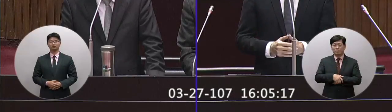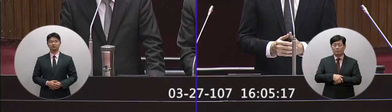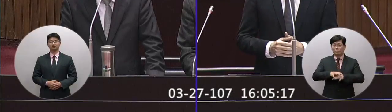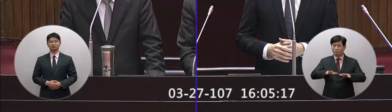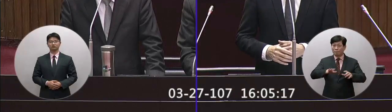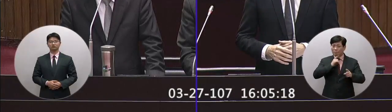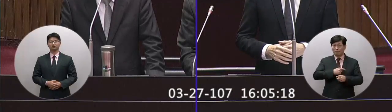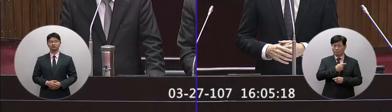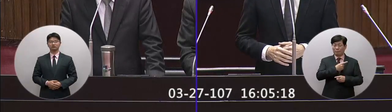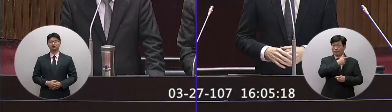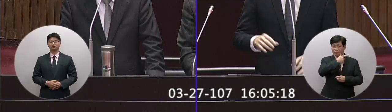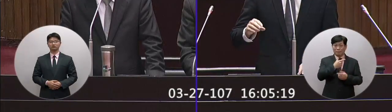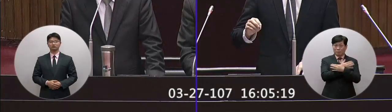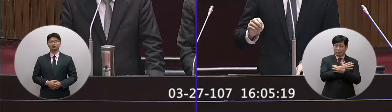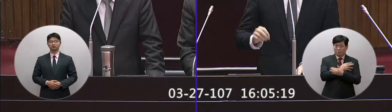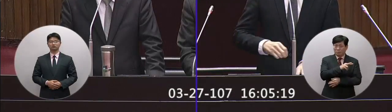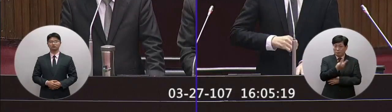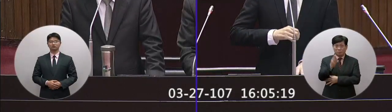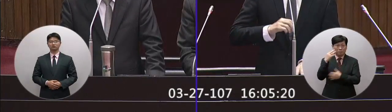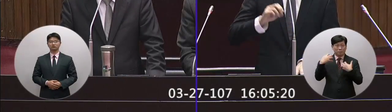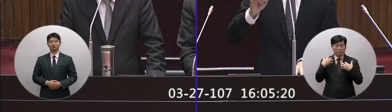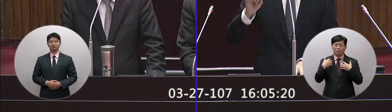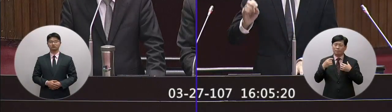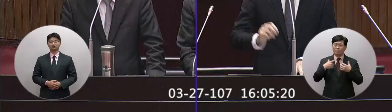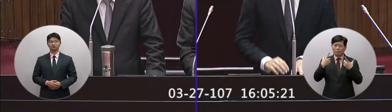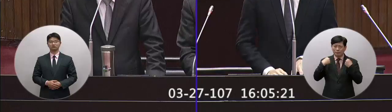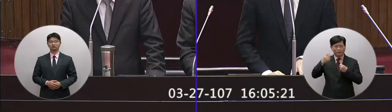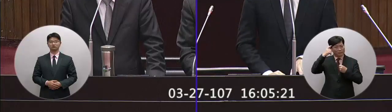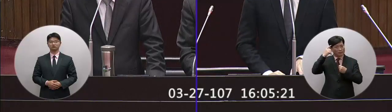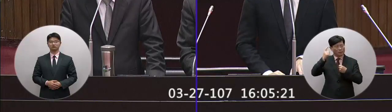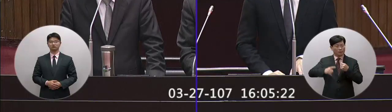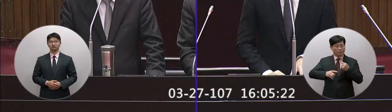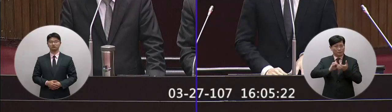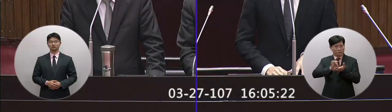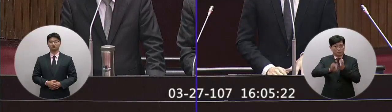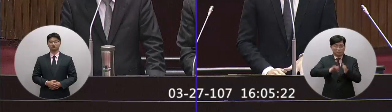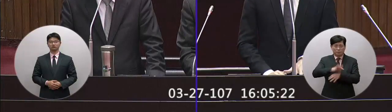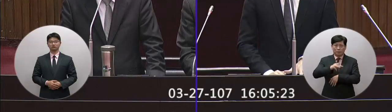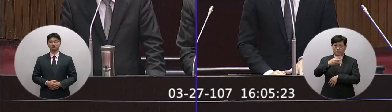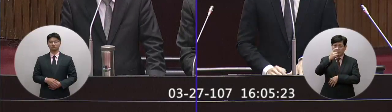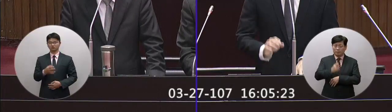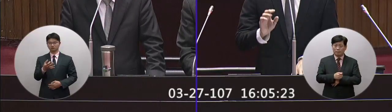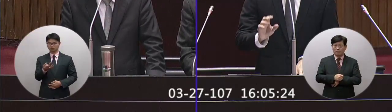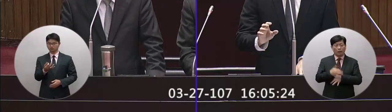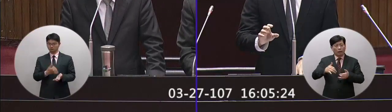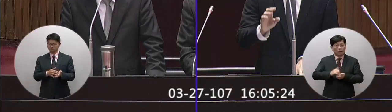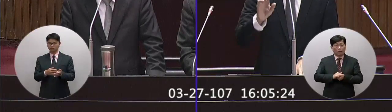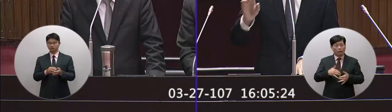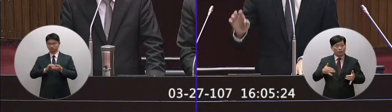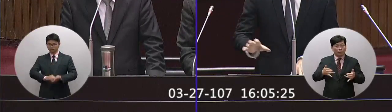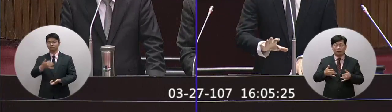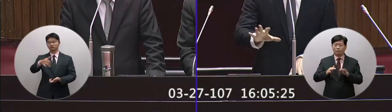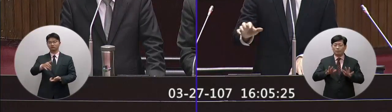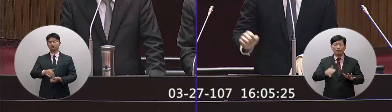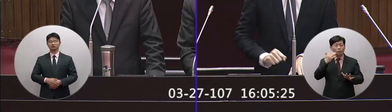這個社會公共法的政策就是這個暗算說要投入三百億其實經委還不確定還不確定還是